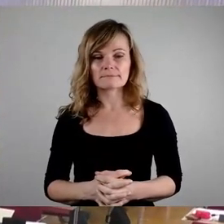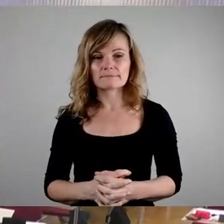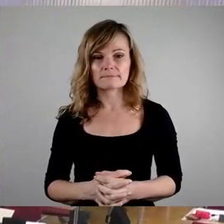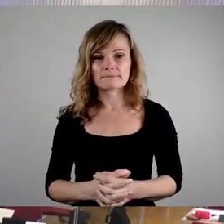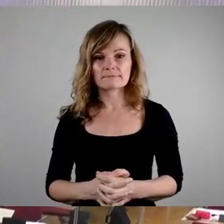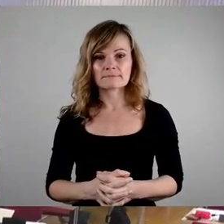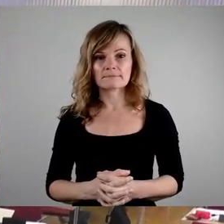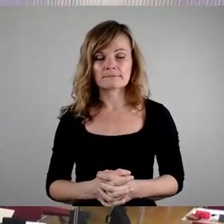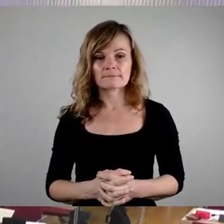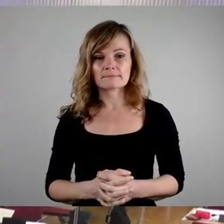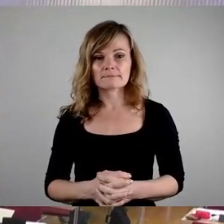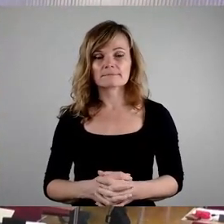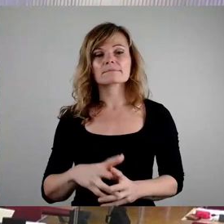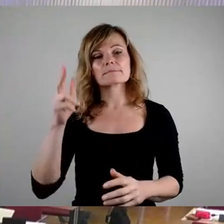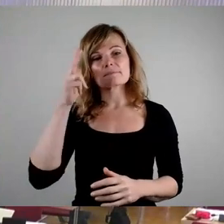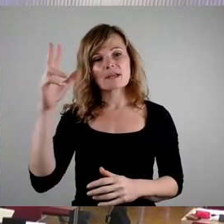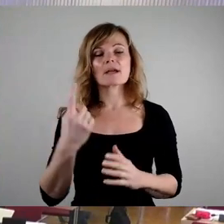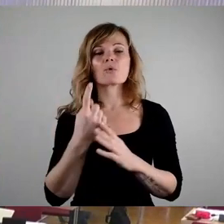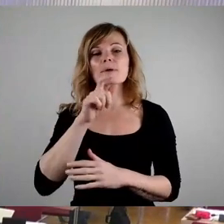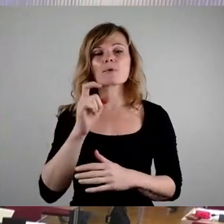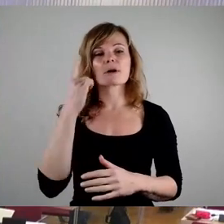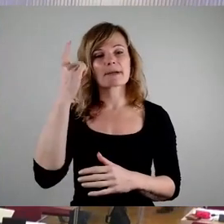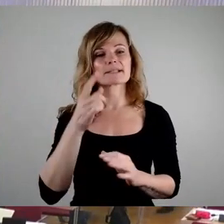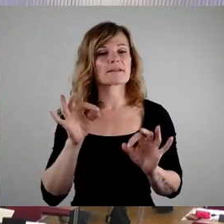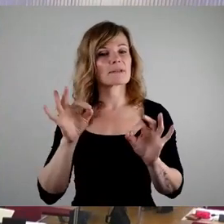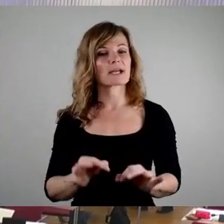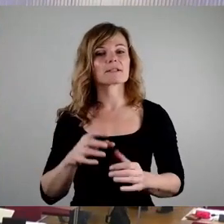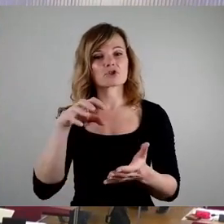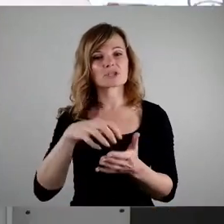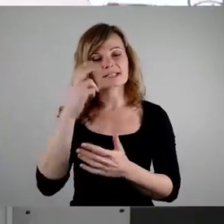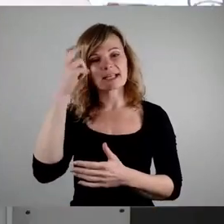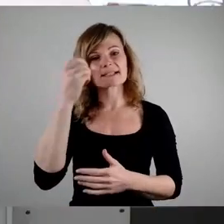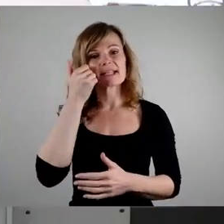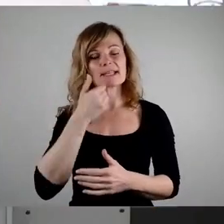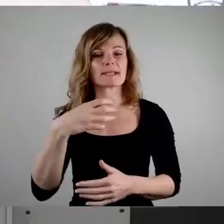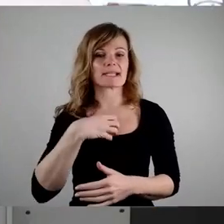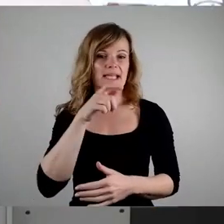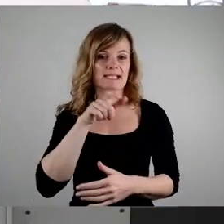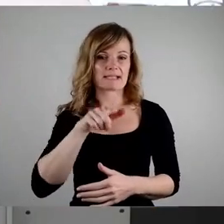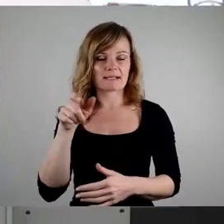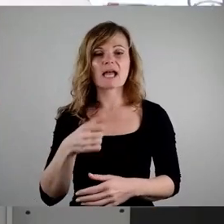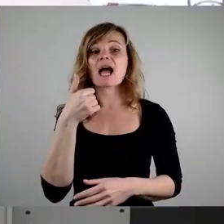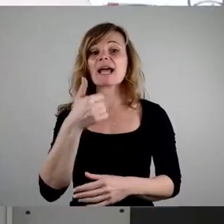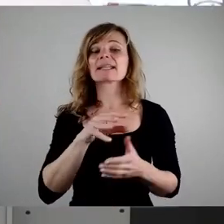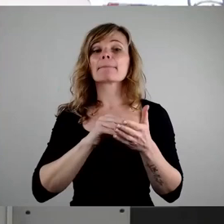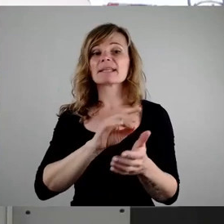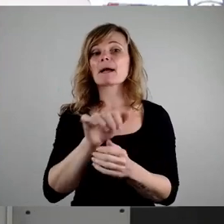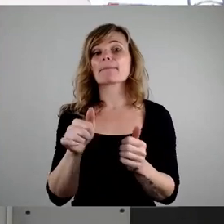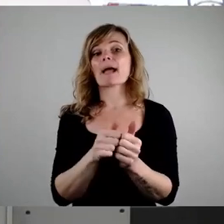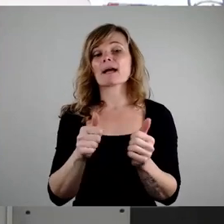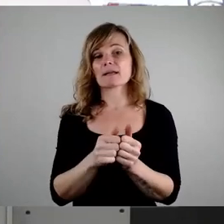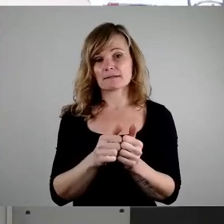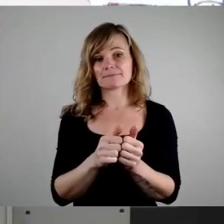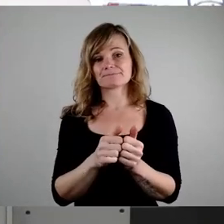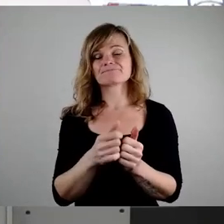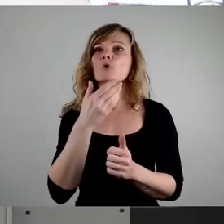Herr Oberbürgermeister, verehrte Stadträte, liebe Dresdner. Ein Mieterbeirat ist theoretisch